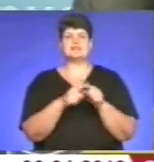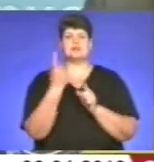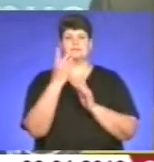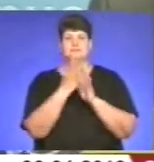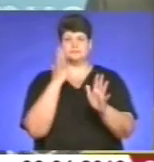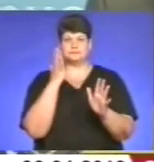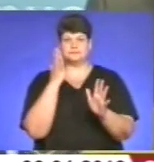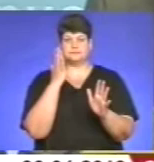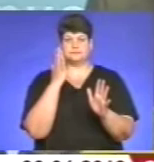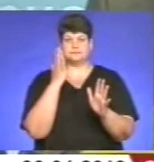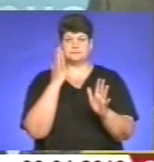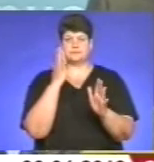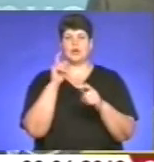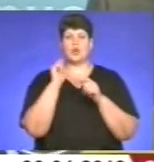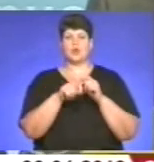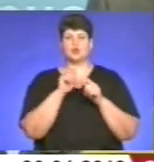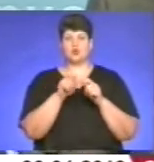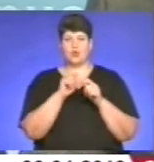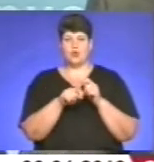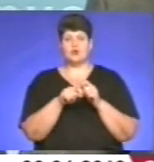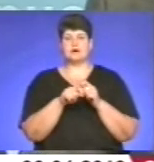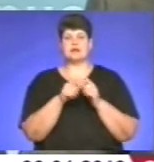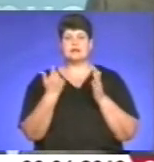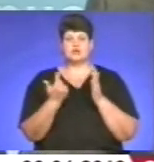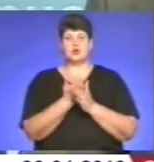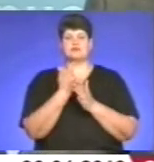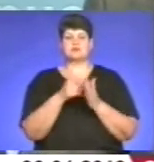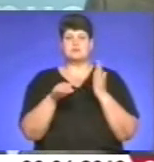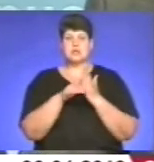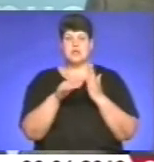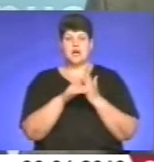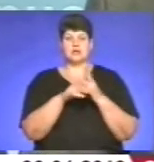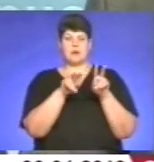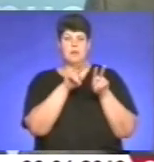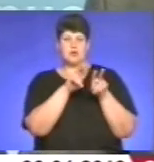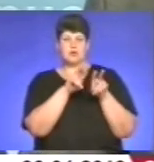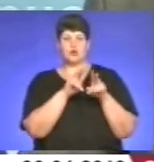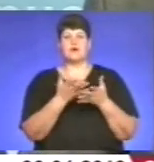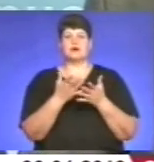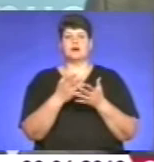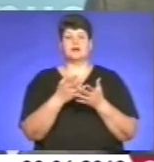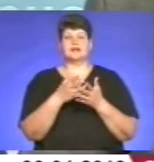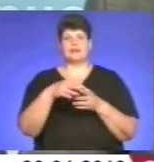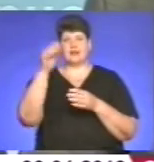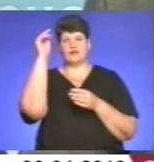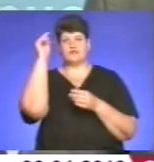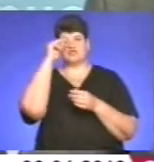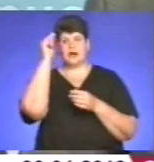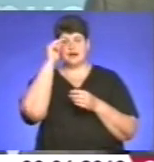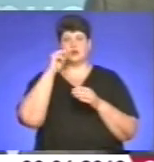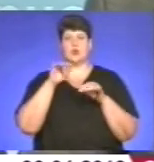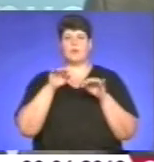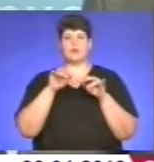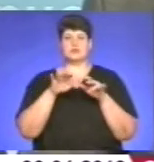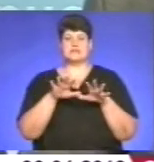контроль за сприяння, моніторинг ходу навчального процесу, наповнення